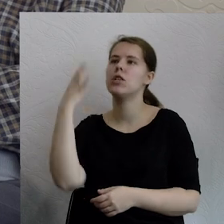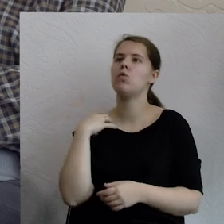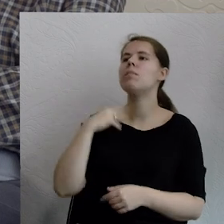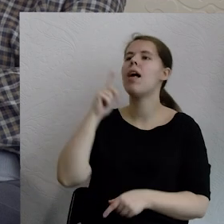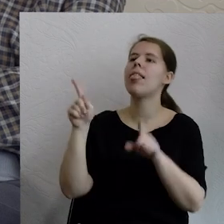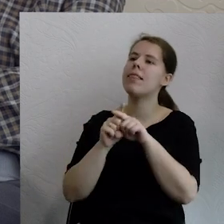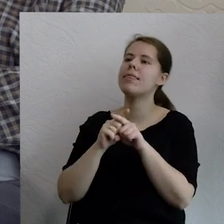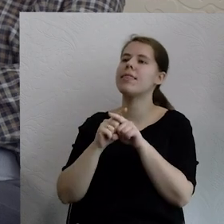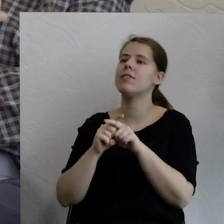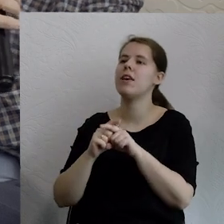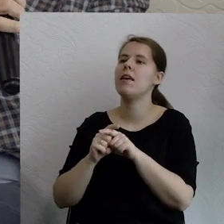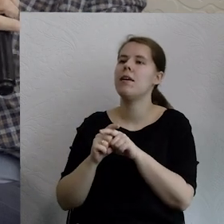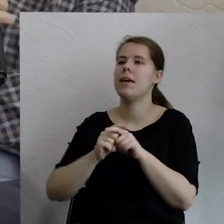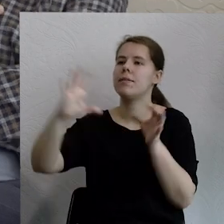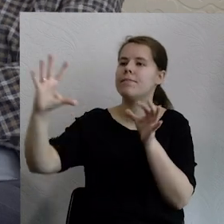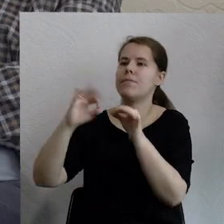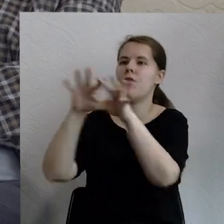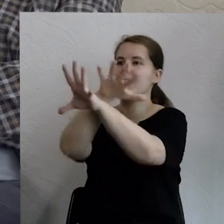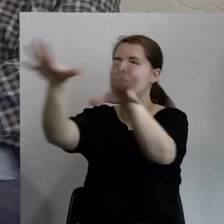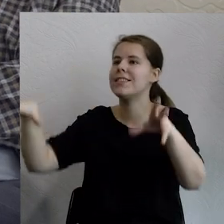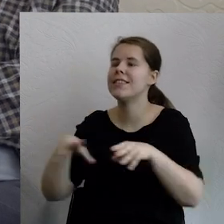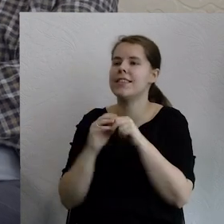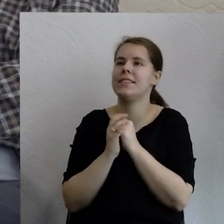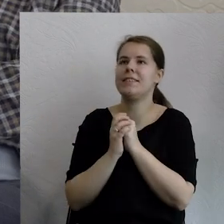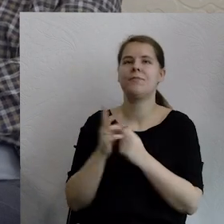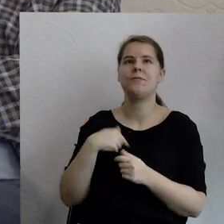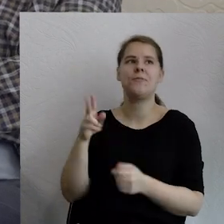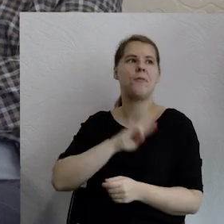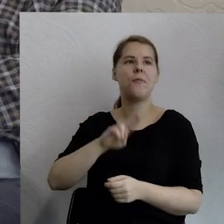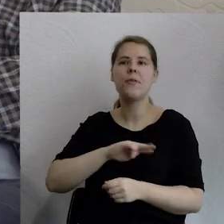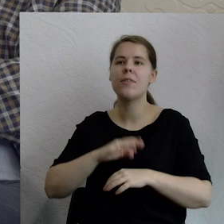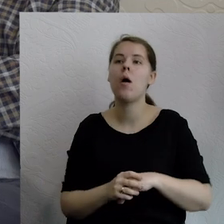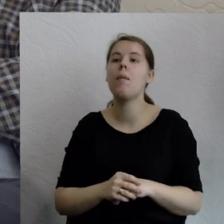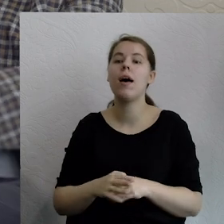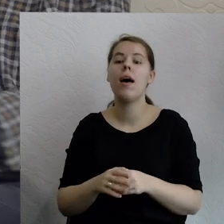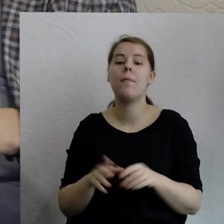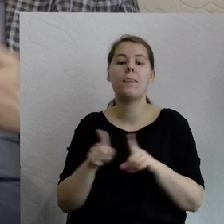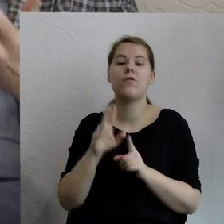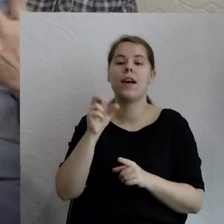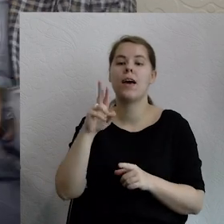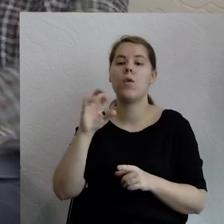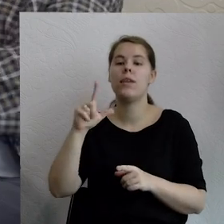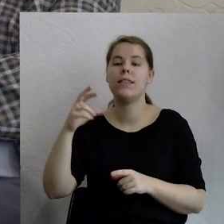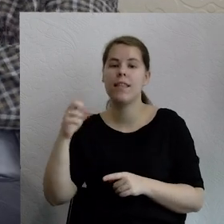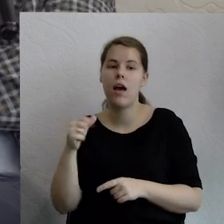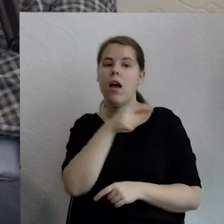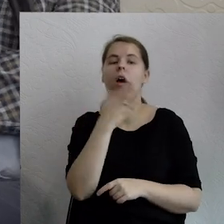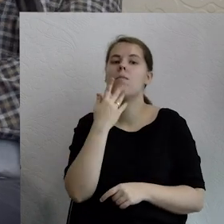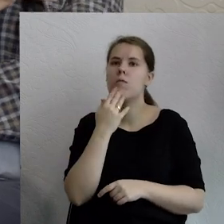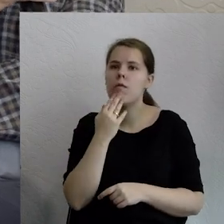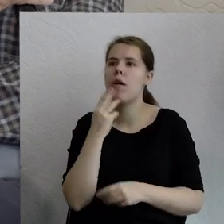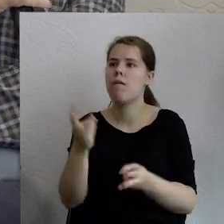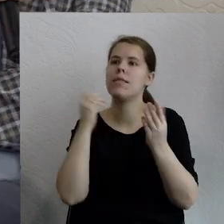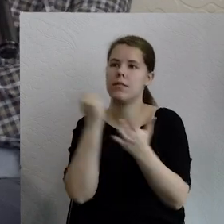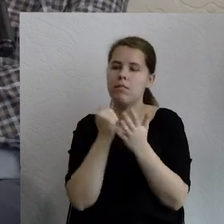wizje. Tutaj Karolina też bardzo dla mnie ważny aspekt tego, tej jakości